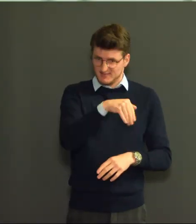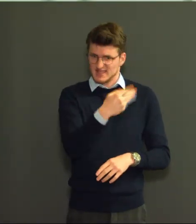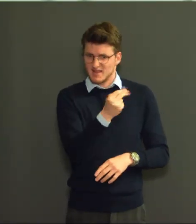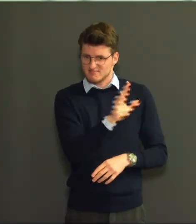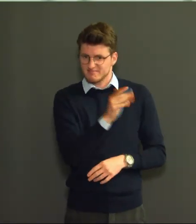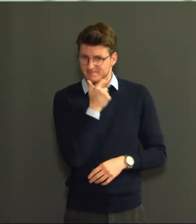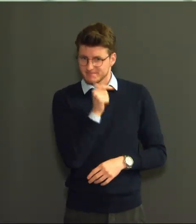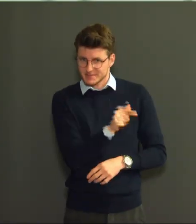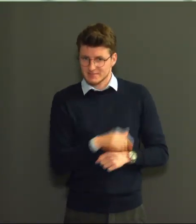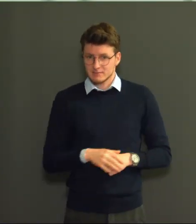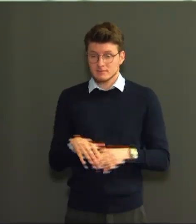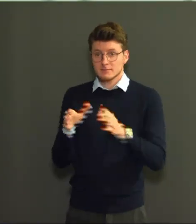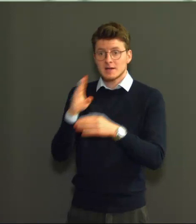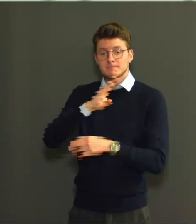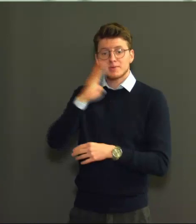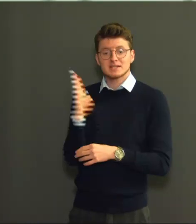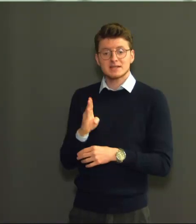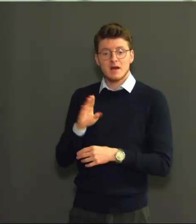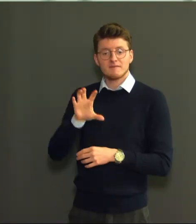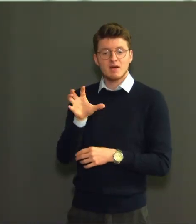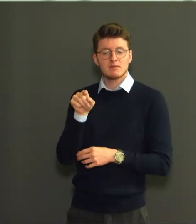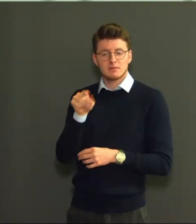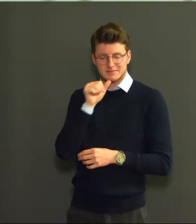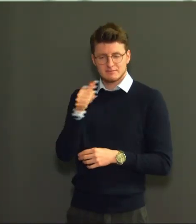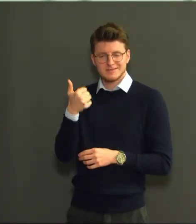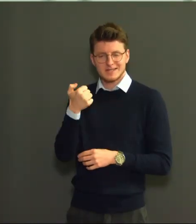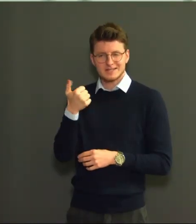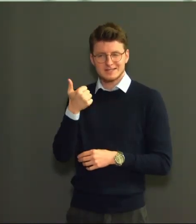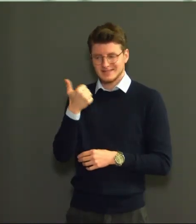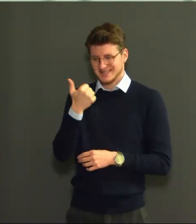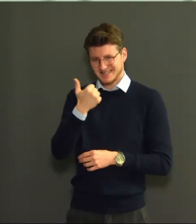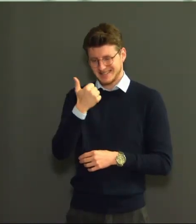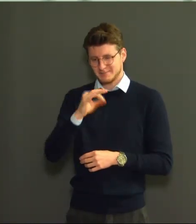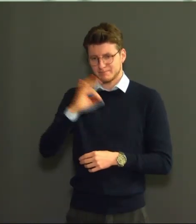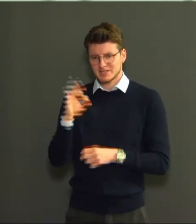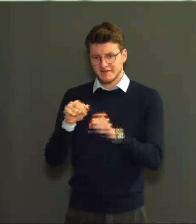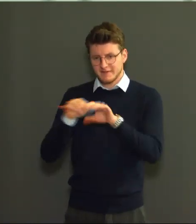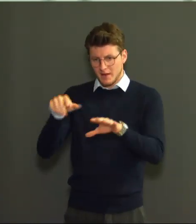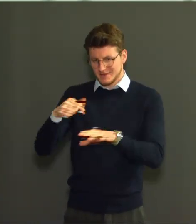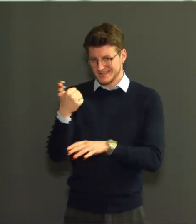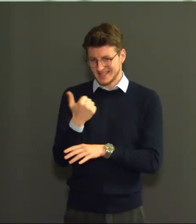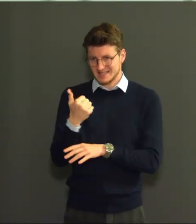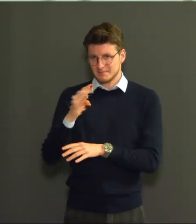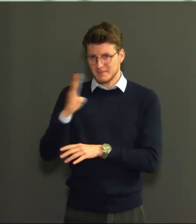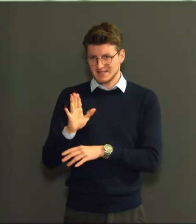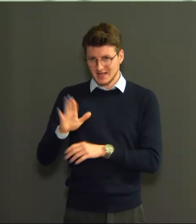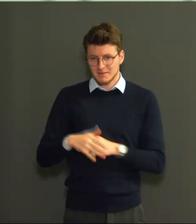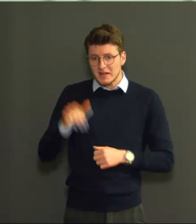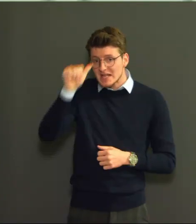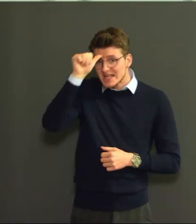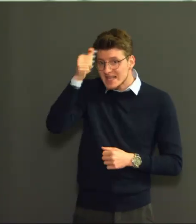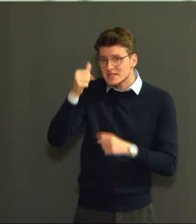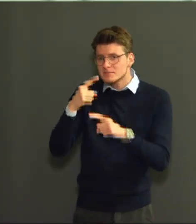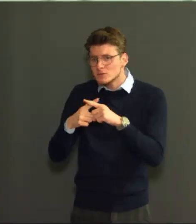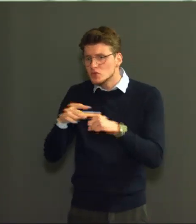Vervolgens volgt de Braziliaanse variant met 6%. De Indische en Zuid